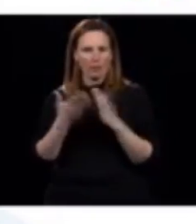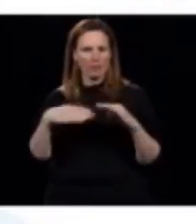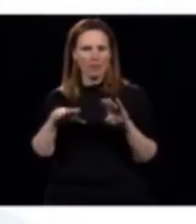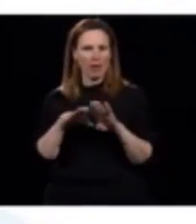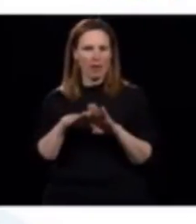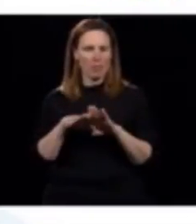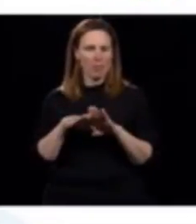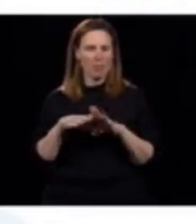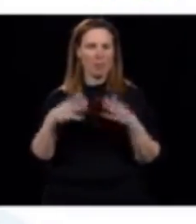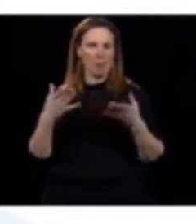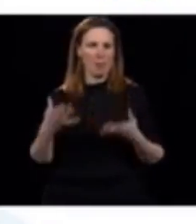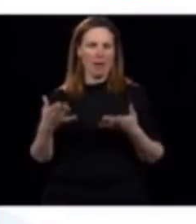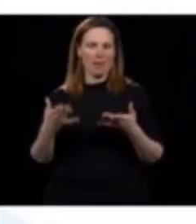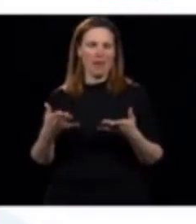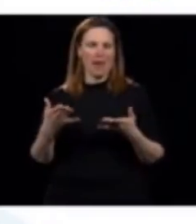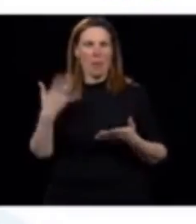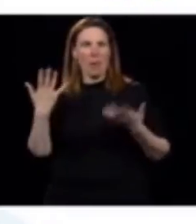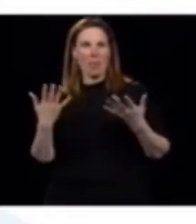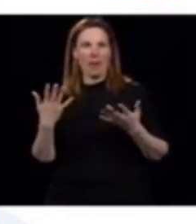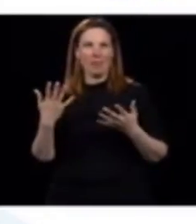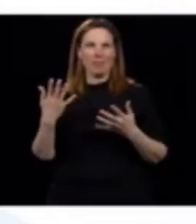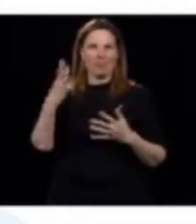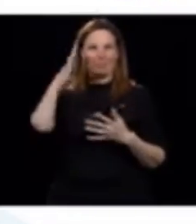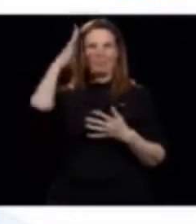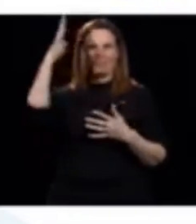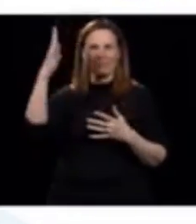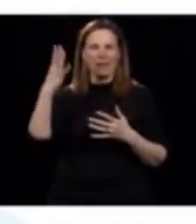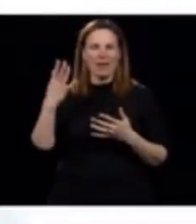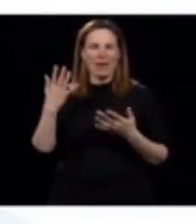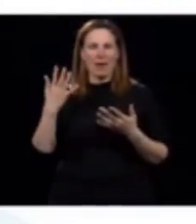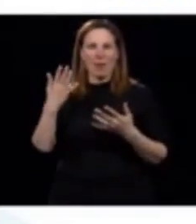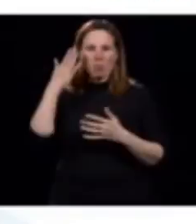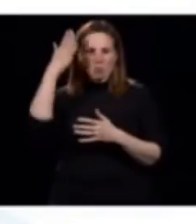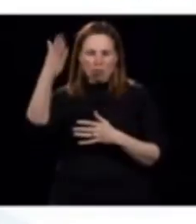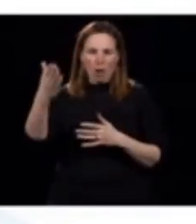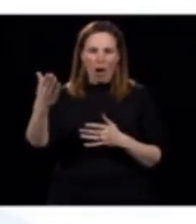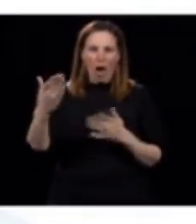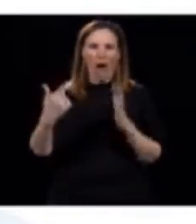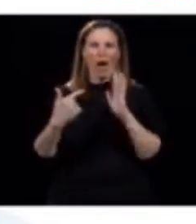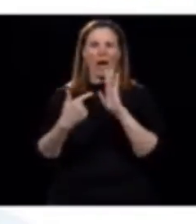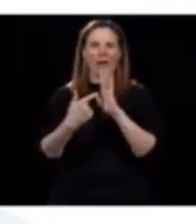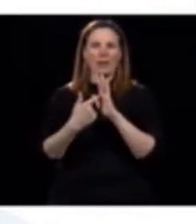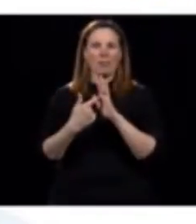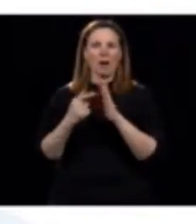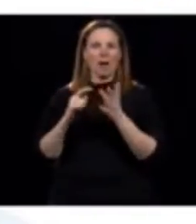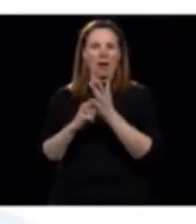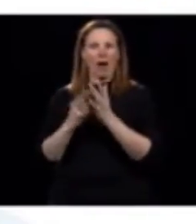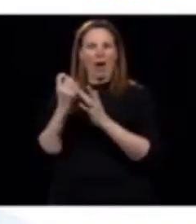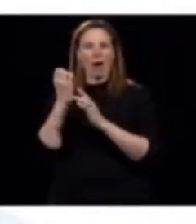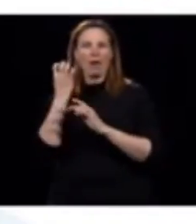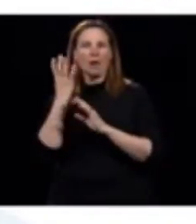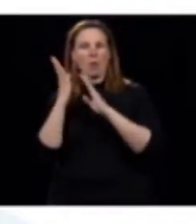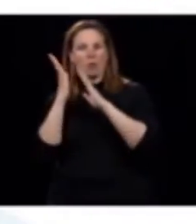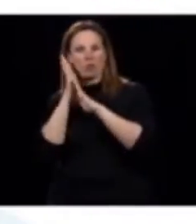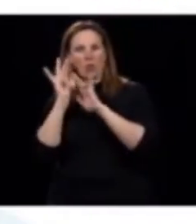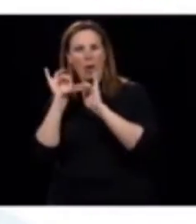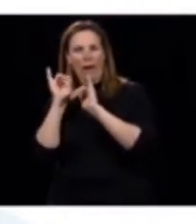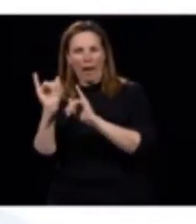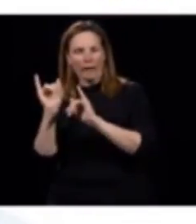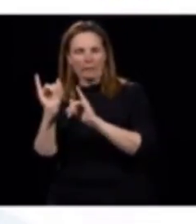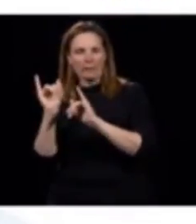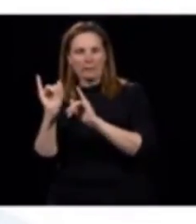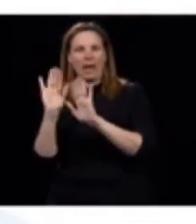J'imagine qu'on doit s'imaginer aussi que ce sera pareil pour la sortie du confinement, c'est-à-dire graduelle,